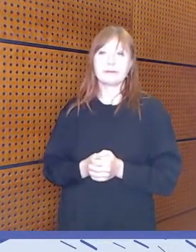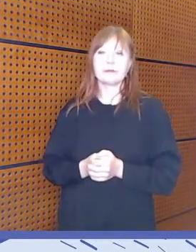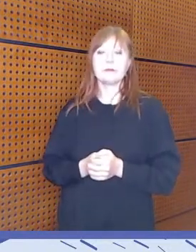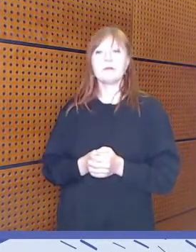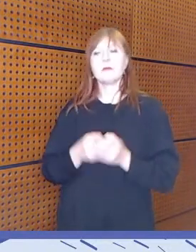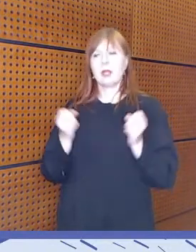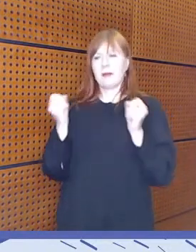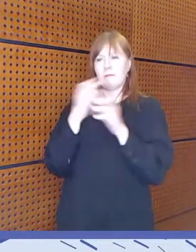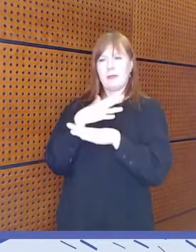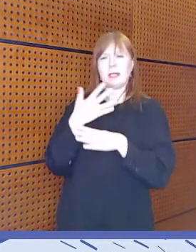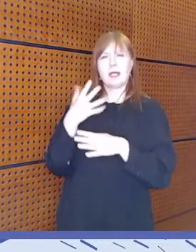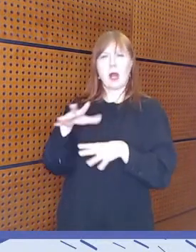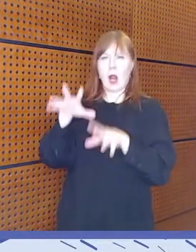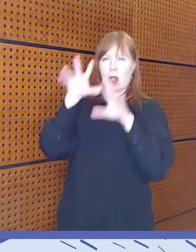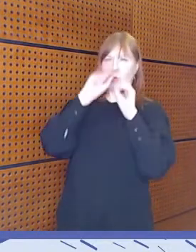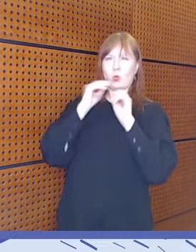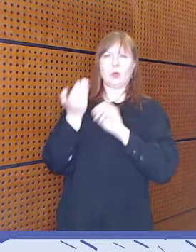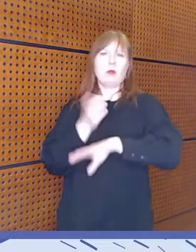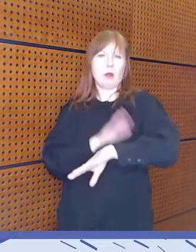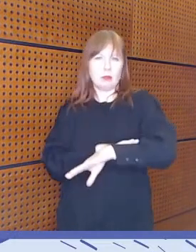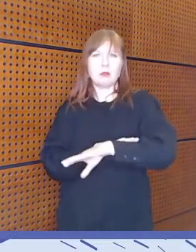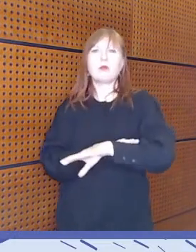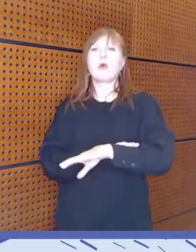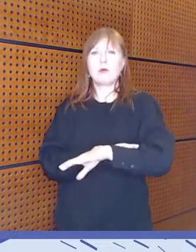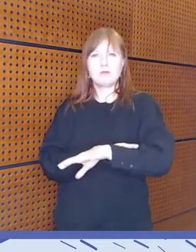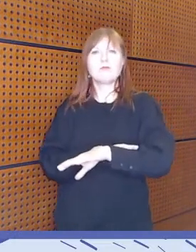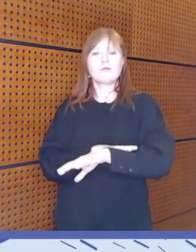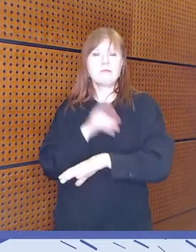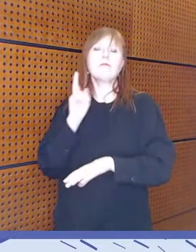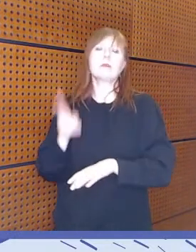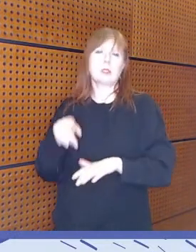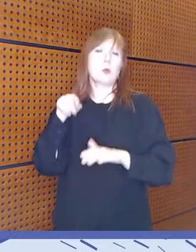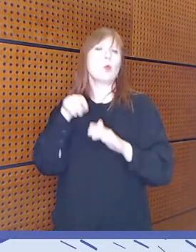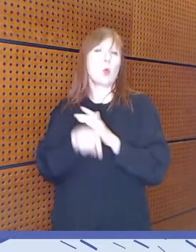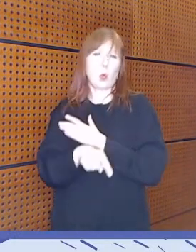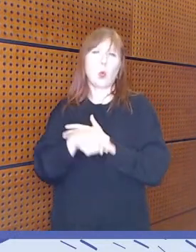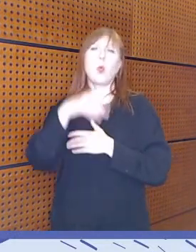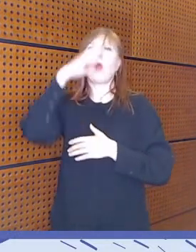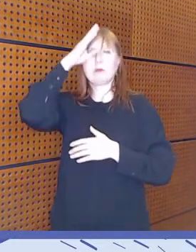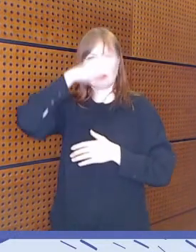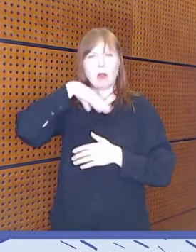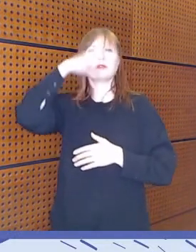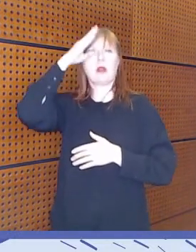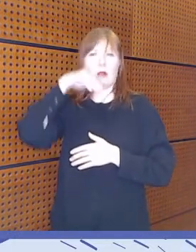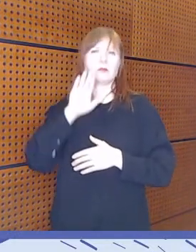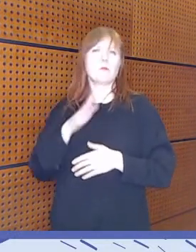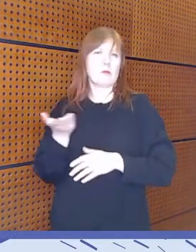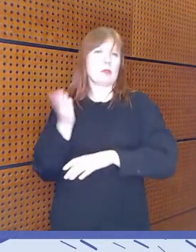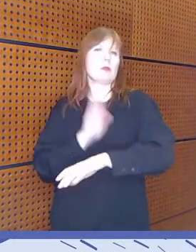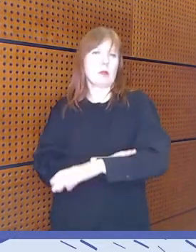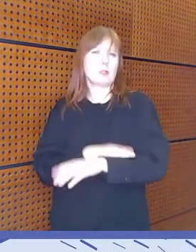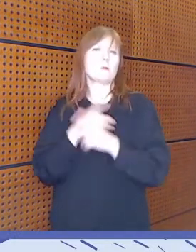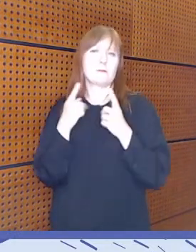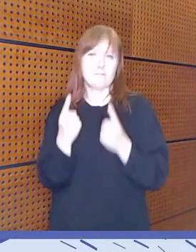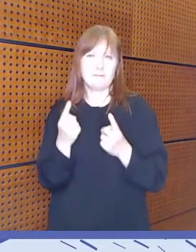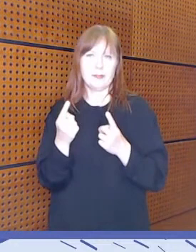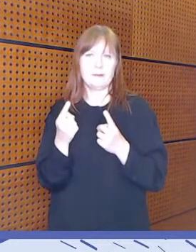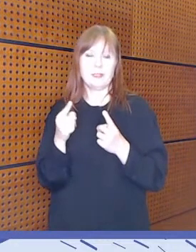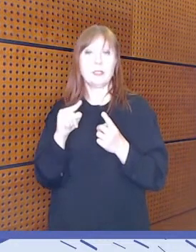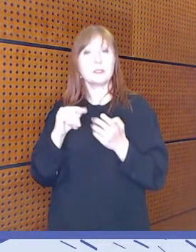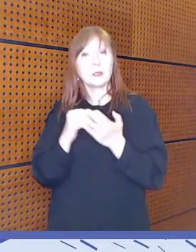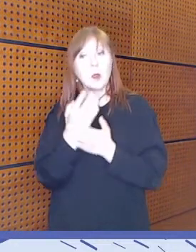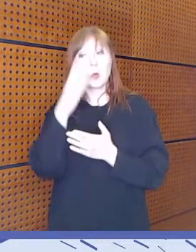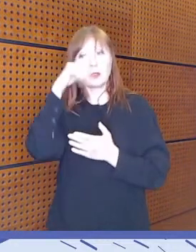Medialukutaito on tänä päivänä kansalaistaito. Se mahdollistaa osaltaan sen, että ihmiset osaa